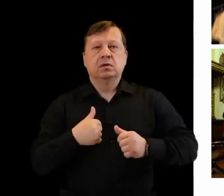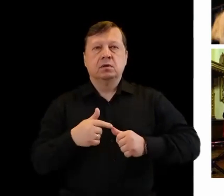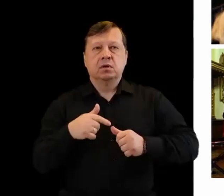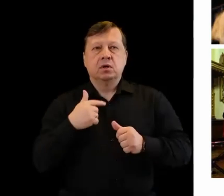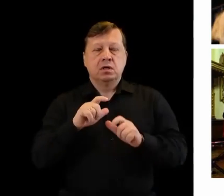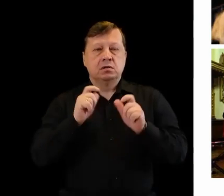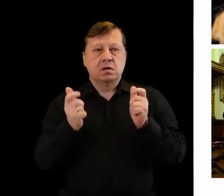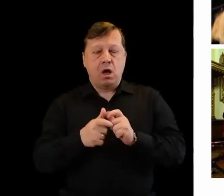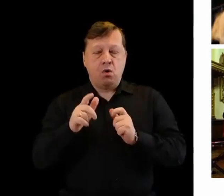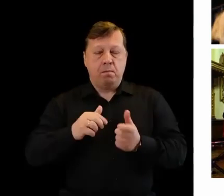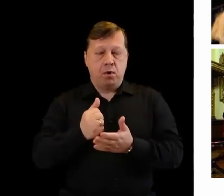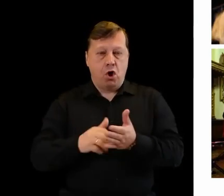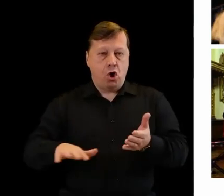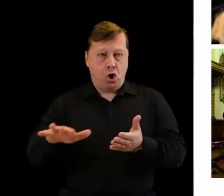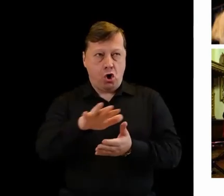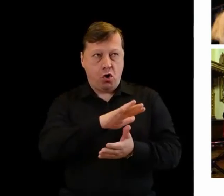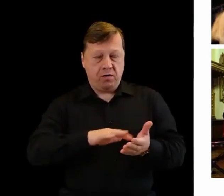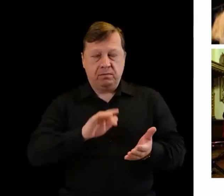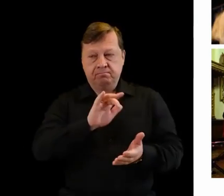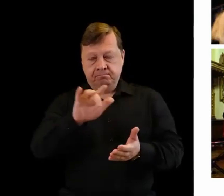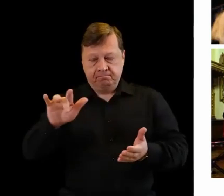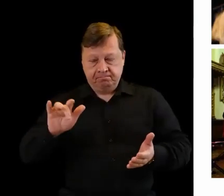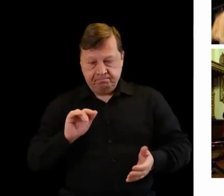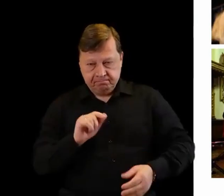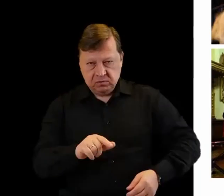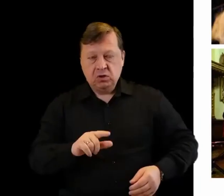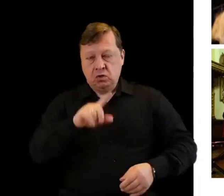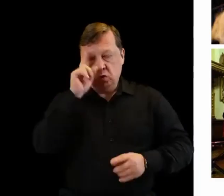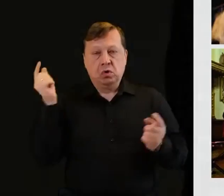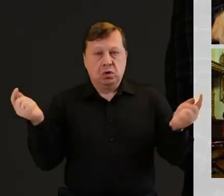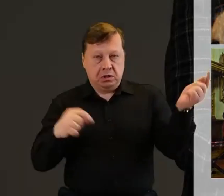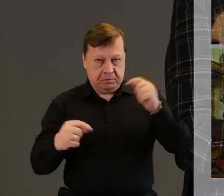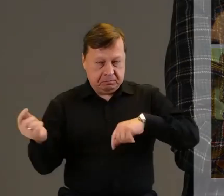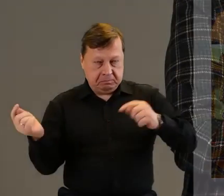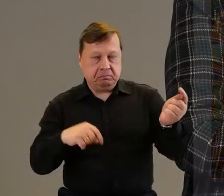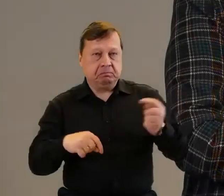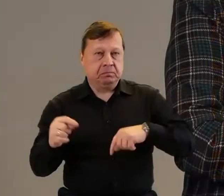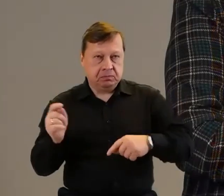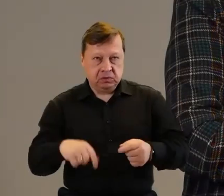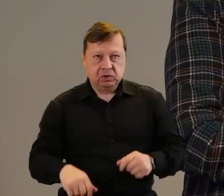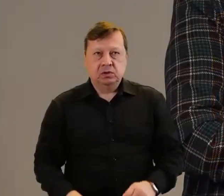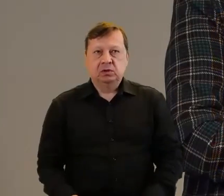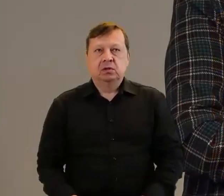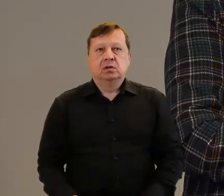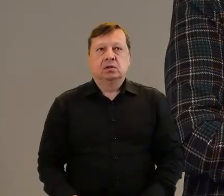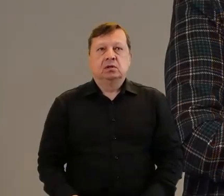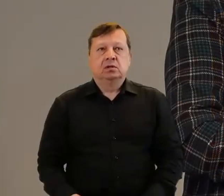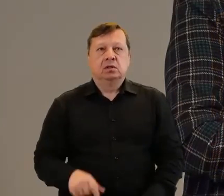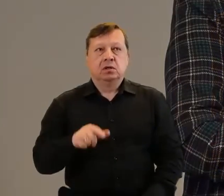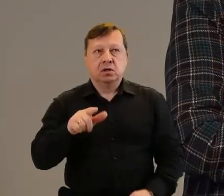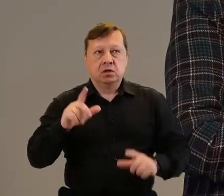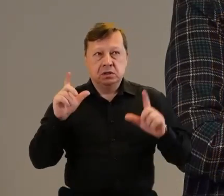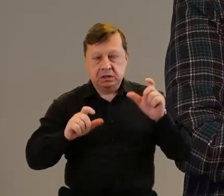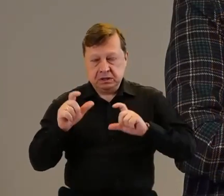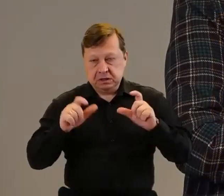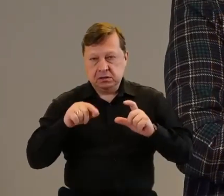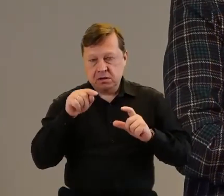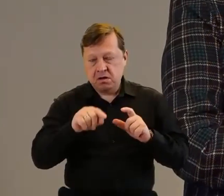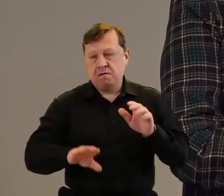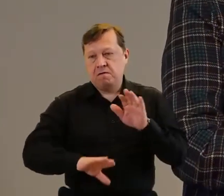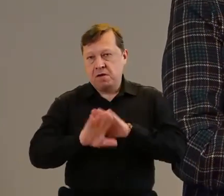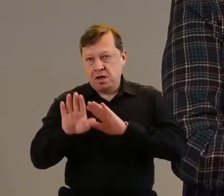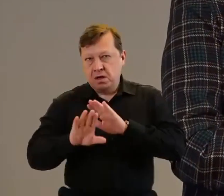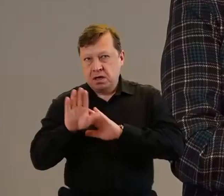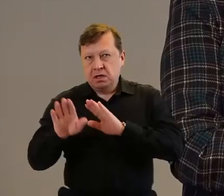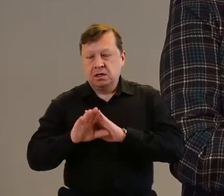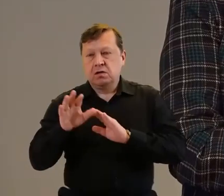całym powiecie. I rzeczywiście ludzie przychodzili, odnajdywali na tych zdjęciach, na wystawie